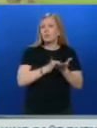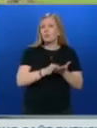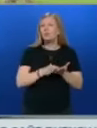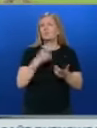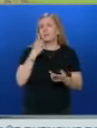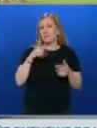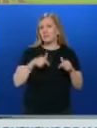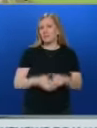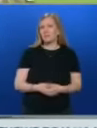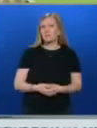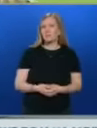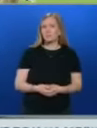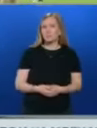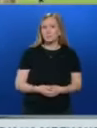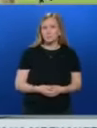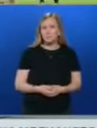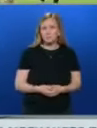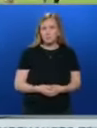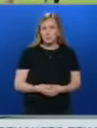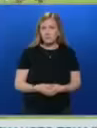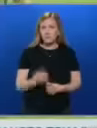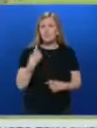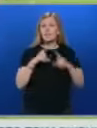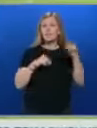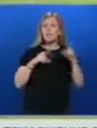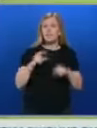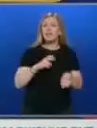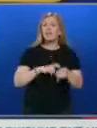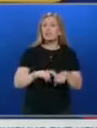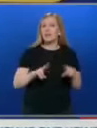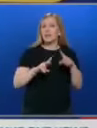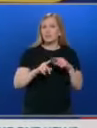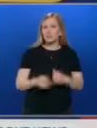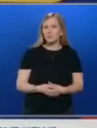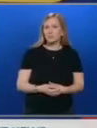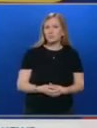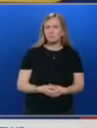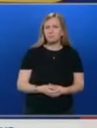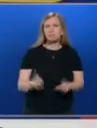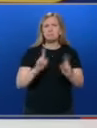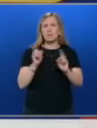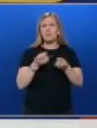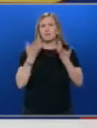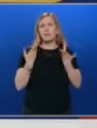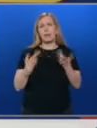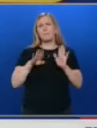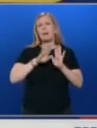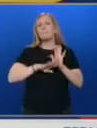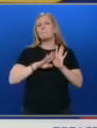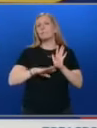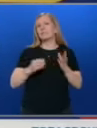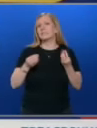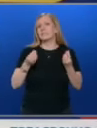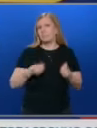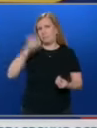Чуйте в следващите секунди Стойкович и една от звездите на сърбите Душан Тадич. В никакъв случай няма да подценим българския